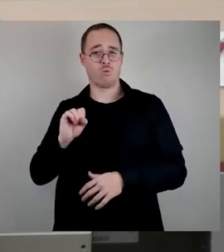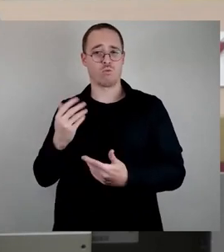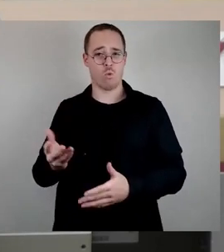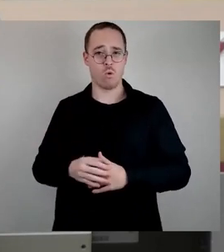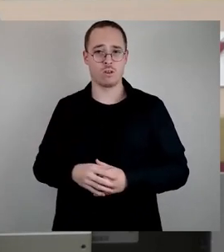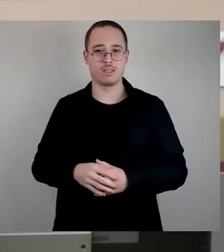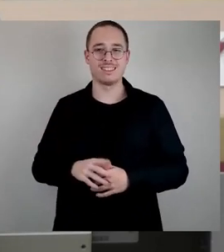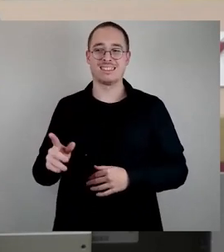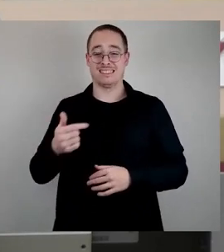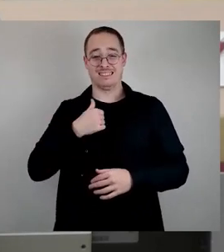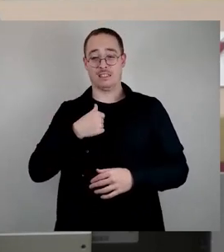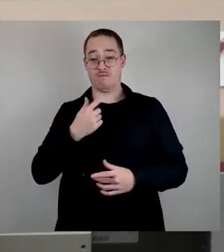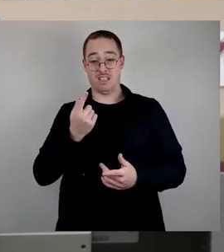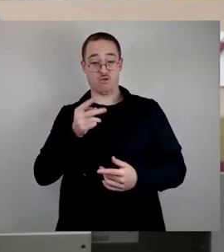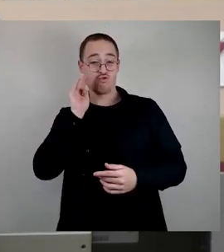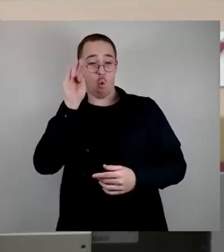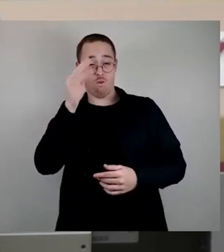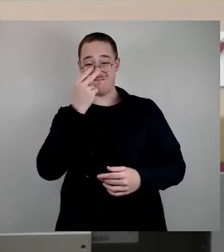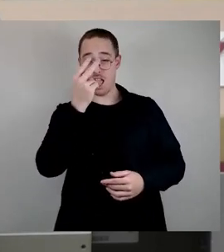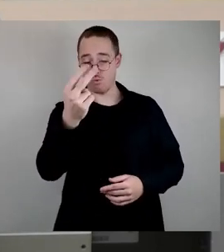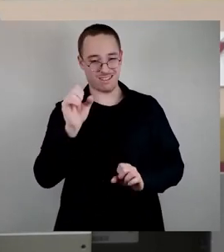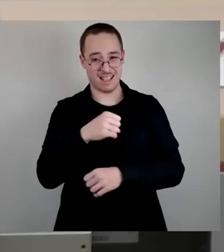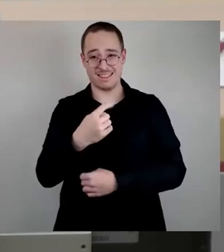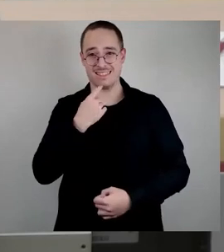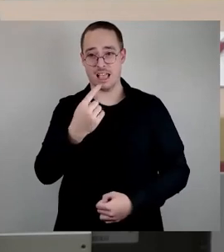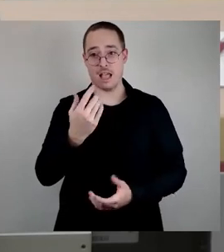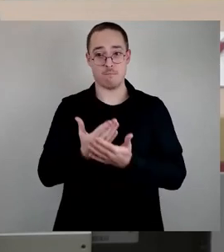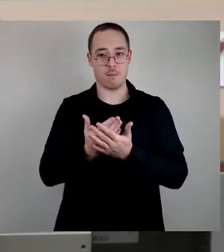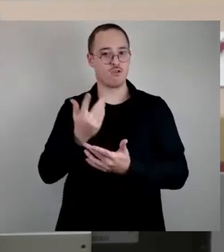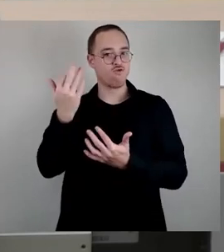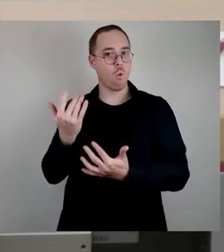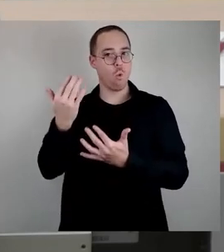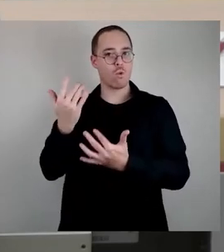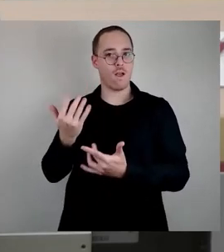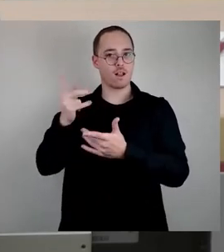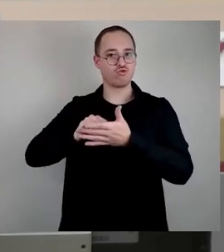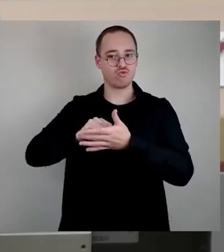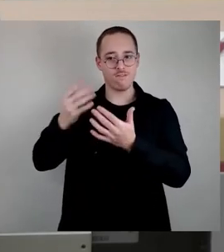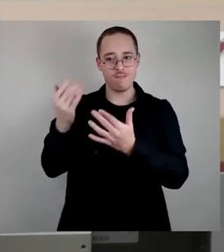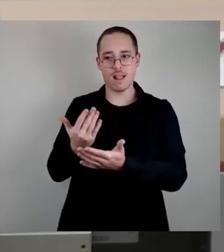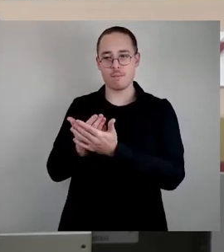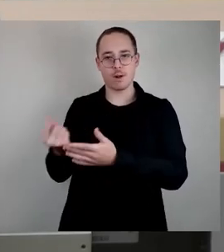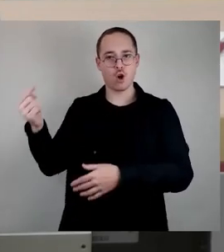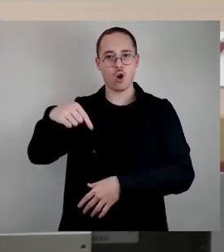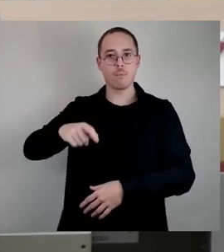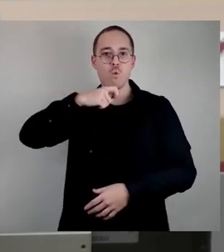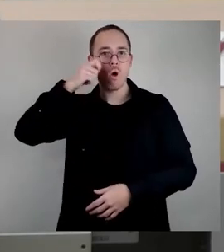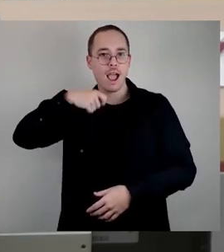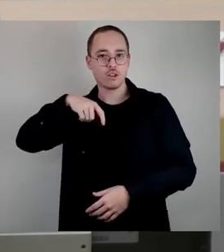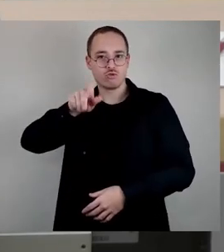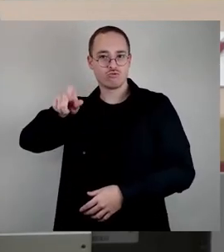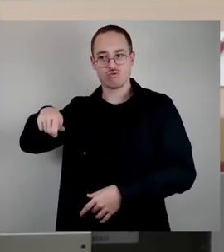prognostizieren können, wie sich die Schülerzahlen, was ukrainische Schülerinnen und Schüler angeht,